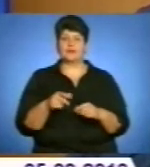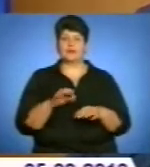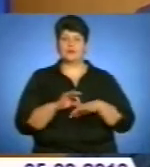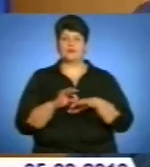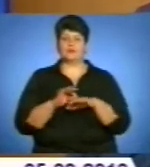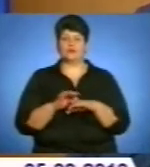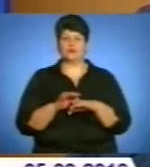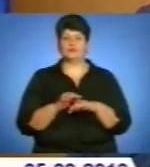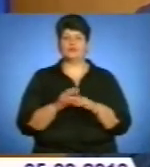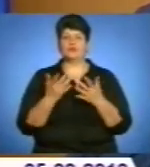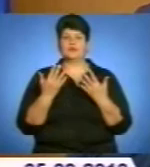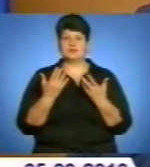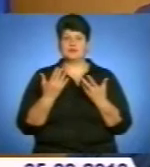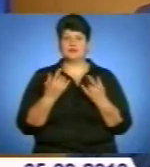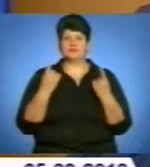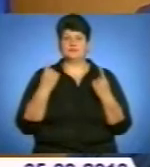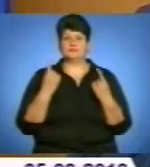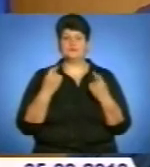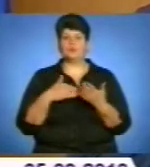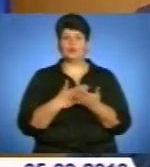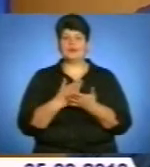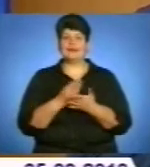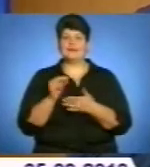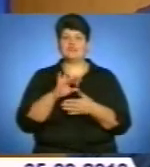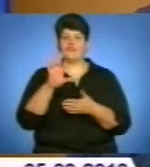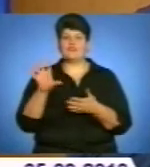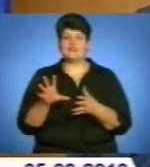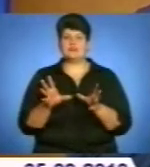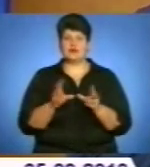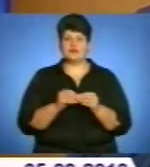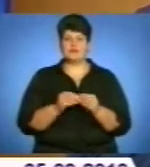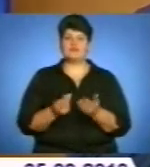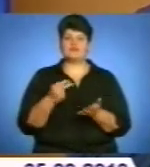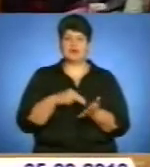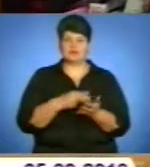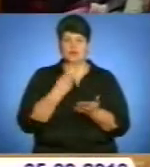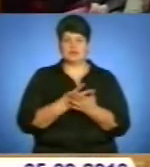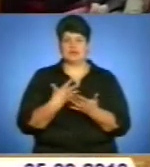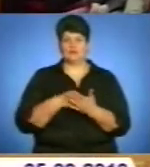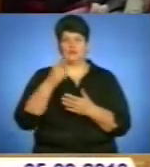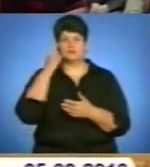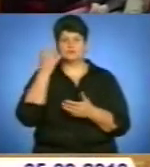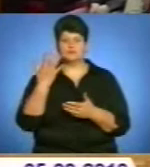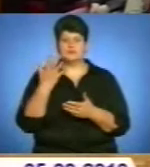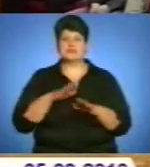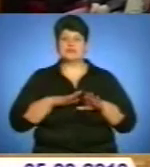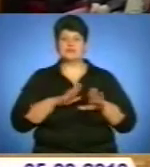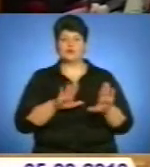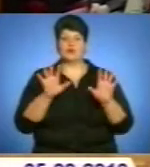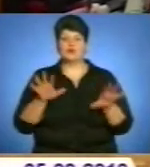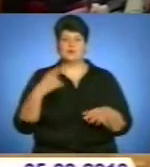політиканів, чи всім разом встати і проявити свою позицію? Відтак заступник голови